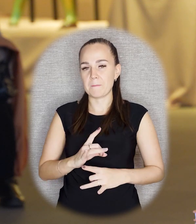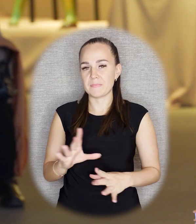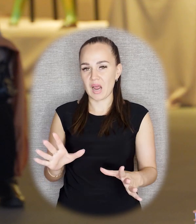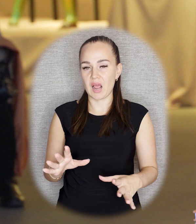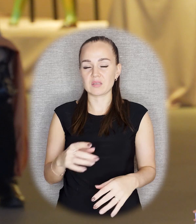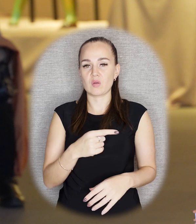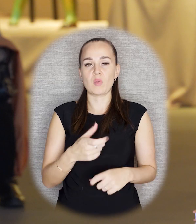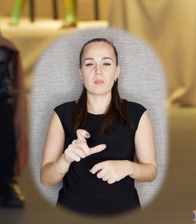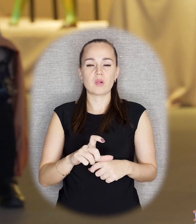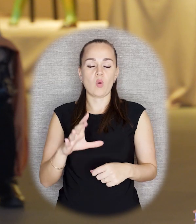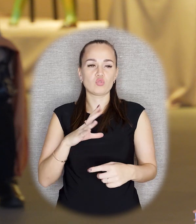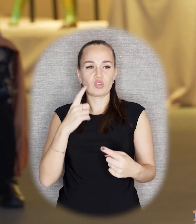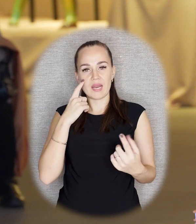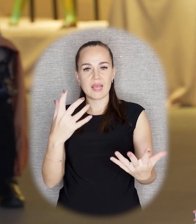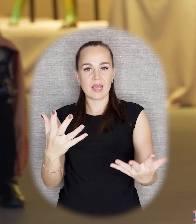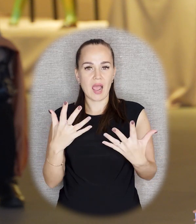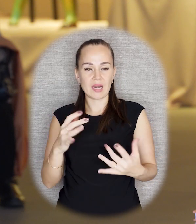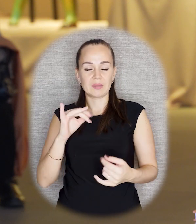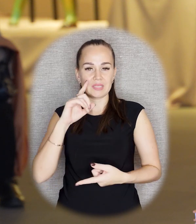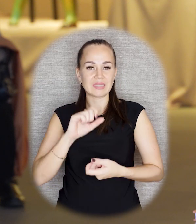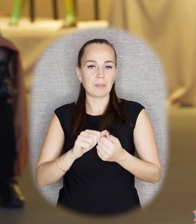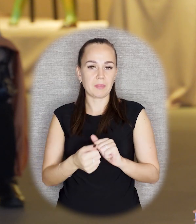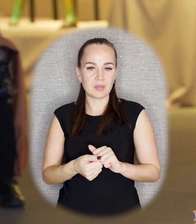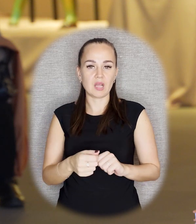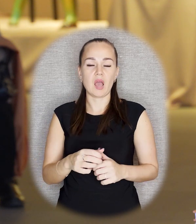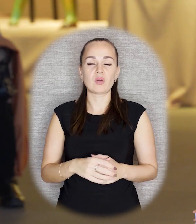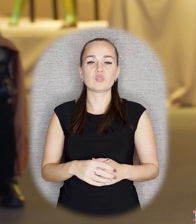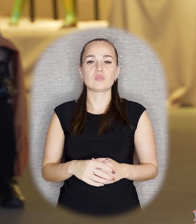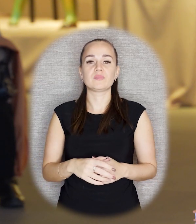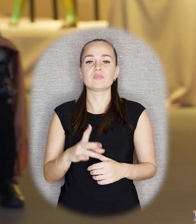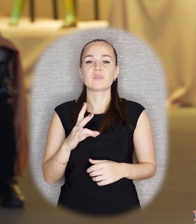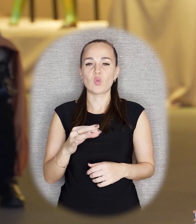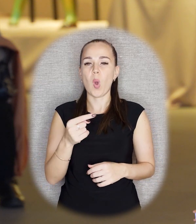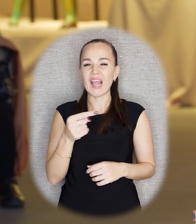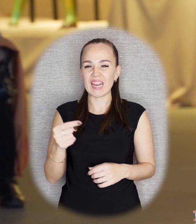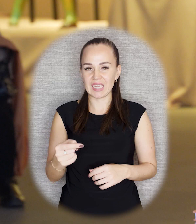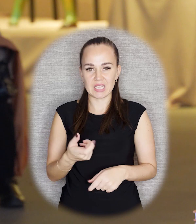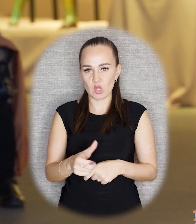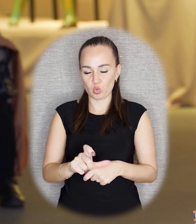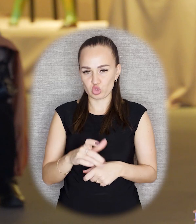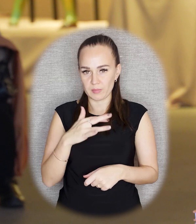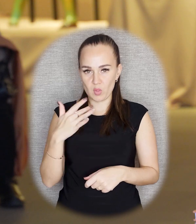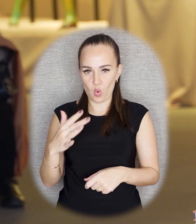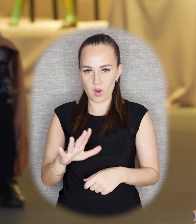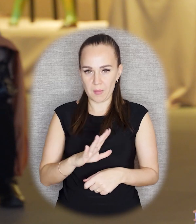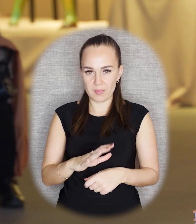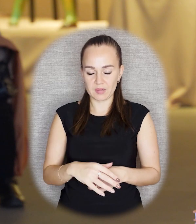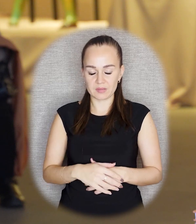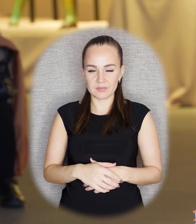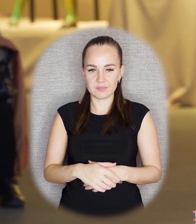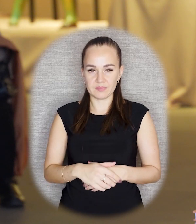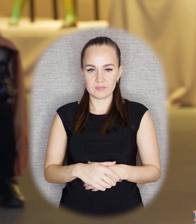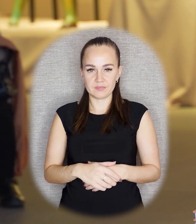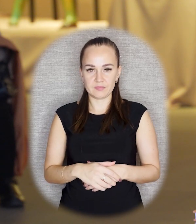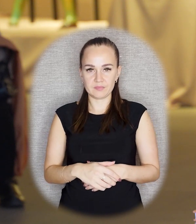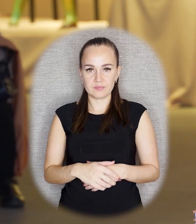ярким, очень запоминающимся. Но критики подвергалось немалой. Пока мы рассказываем о таких более